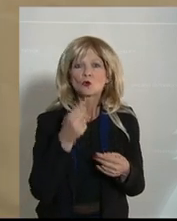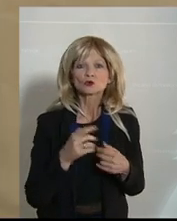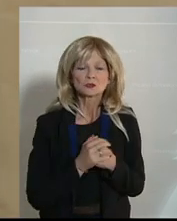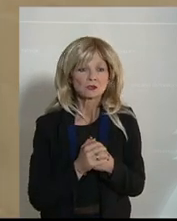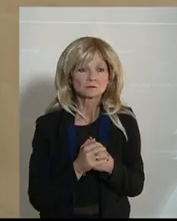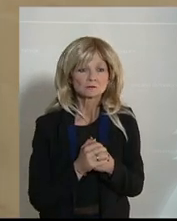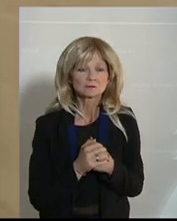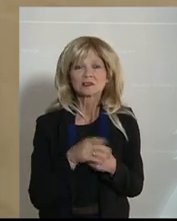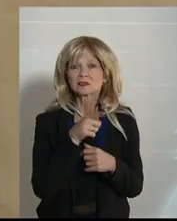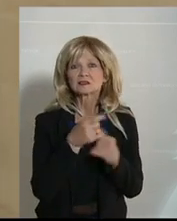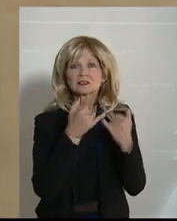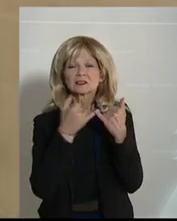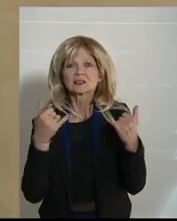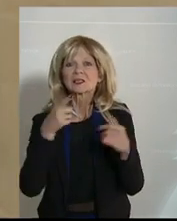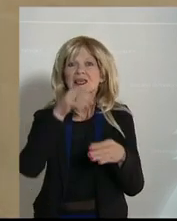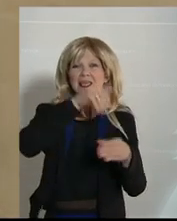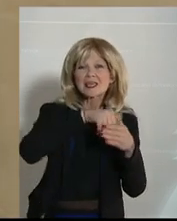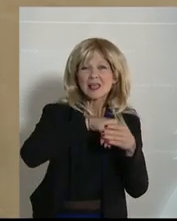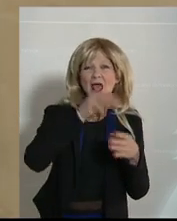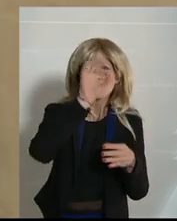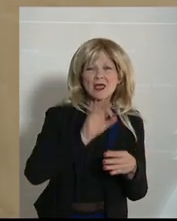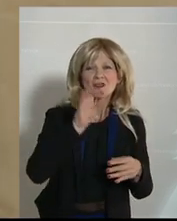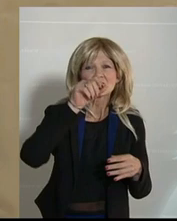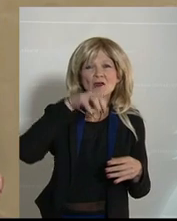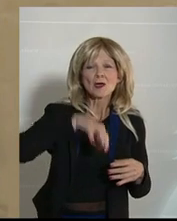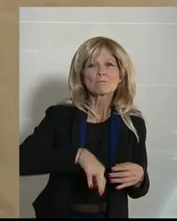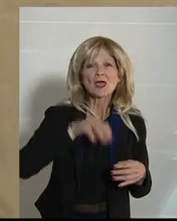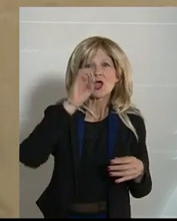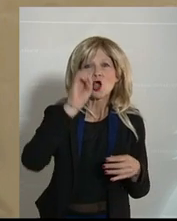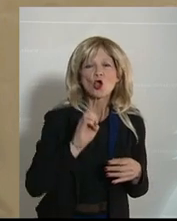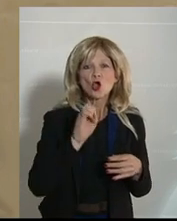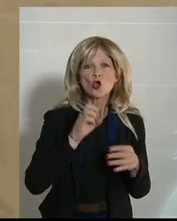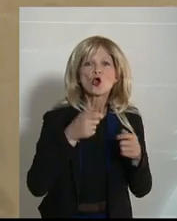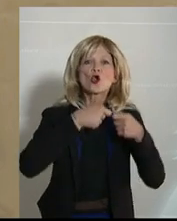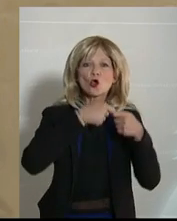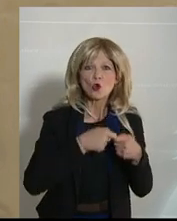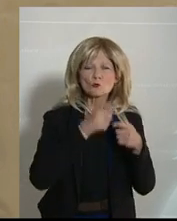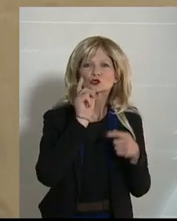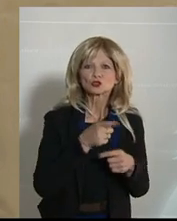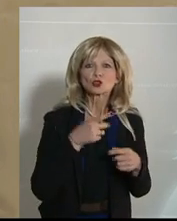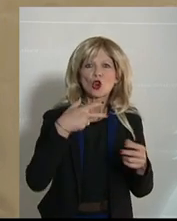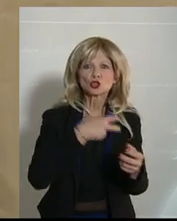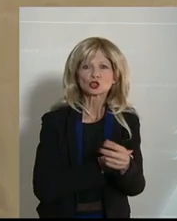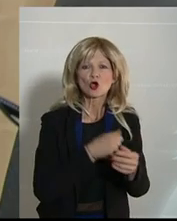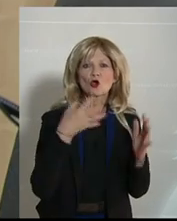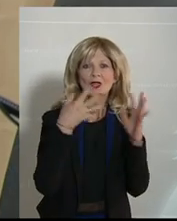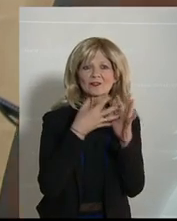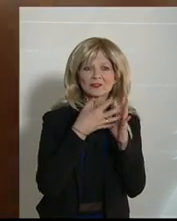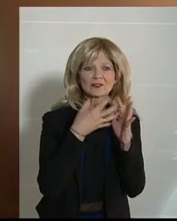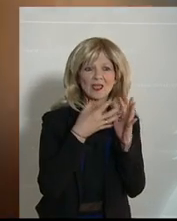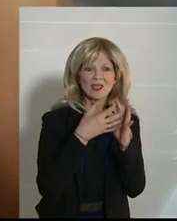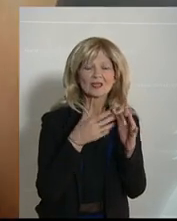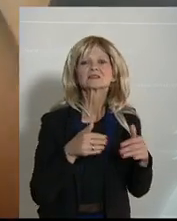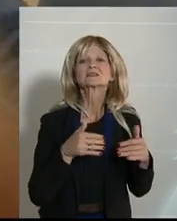Transparenz ist. Das würde ich mir jetzt einmal anschauen. Ja, machen wir das. Laden Sie die